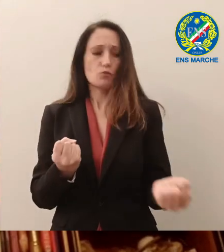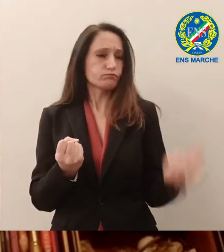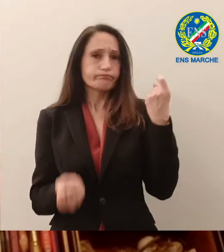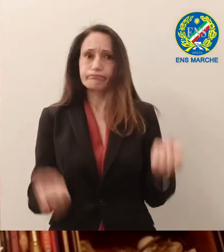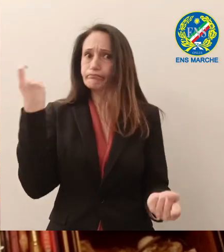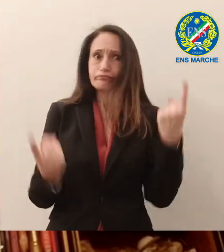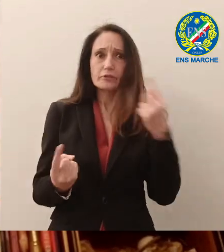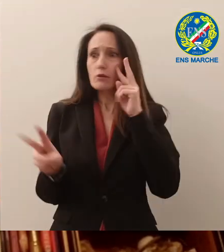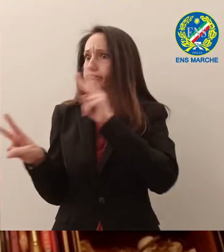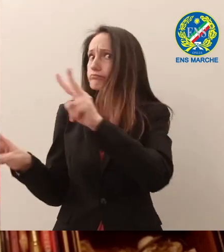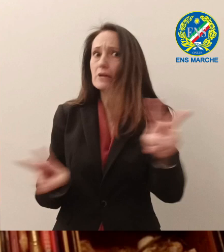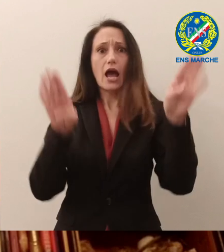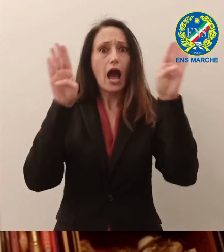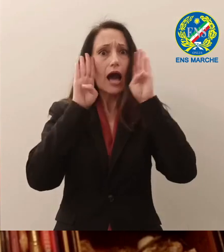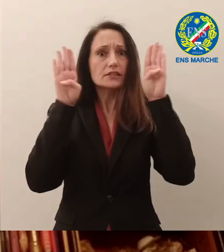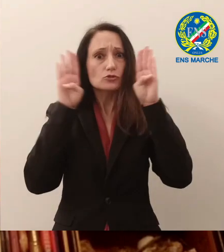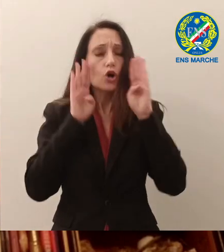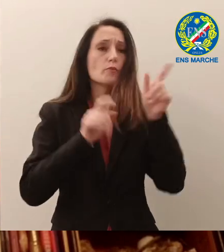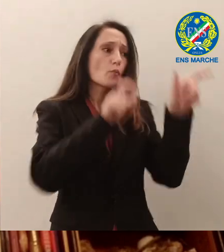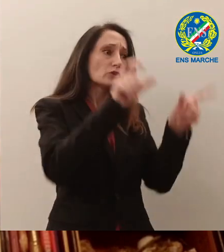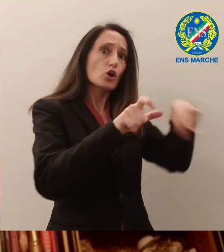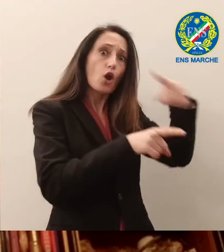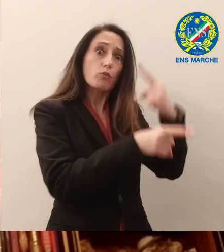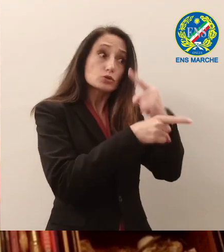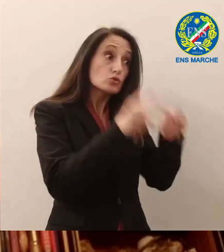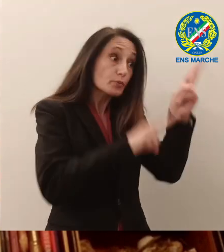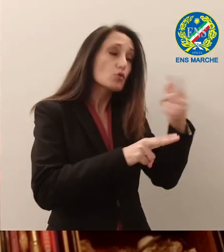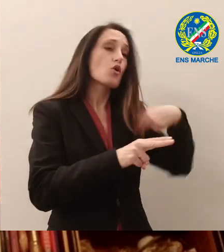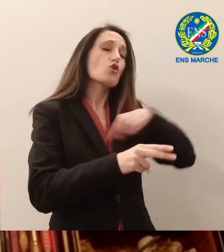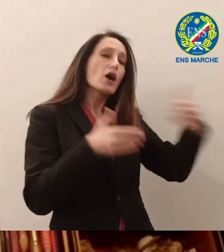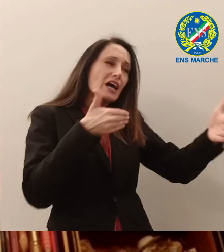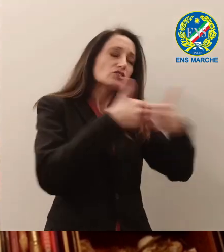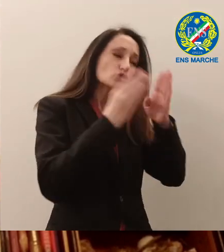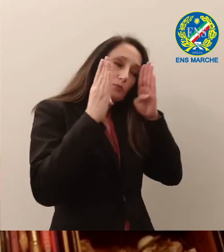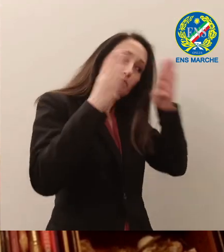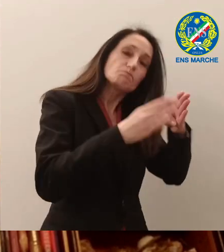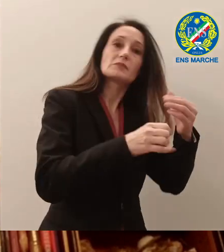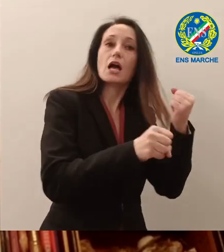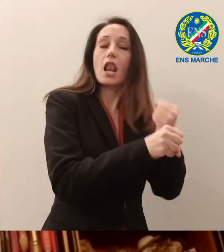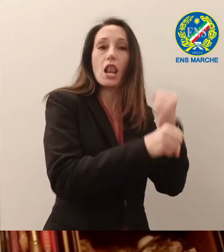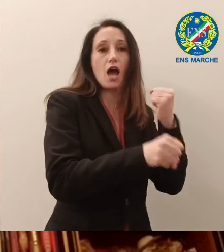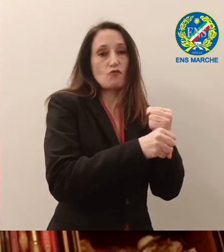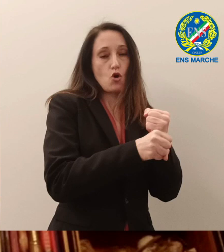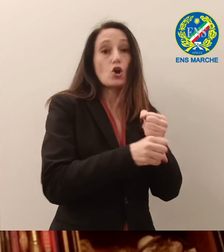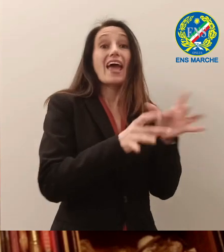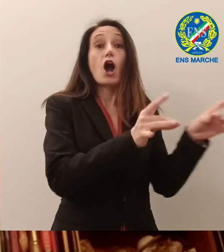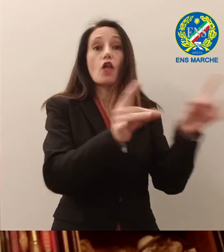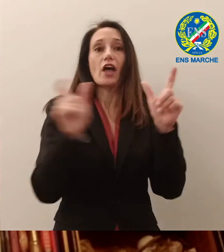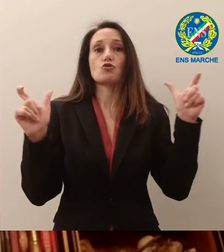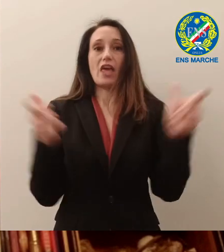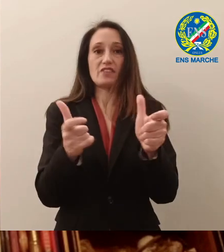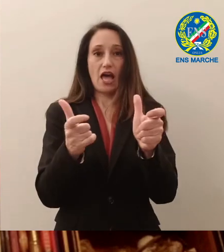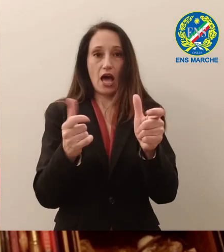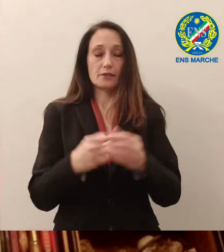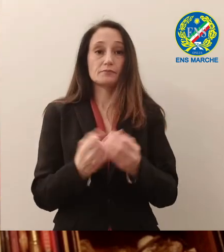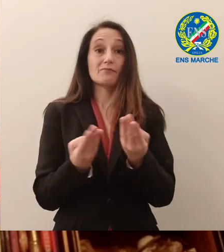chi ha più bisogno, l'impegno di ognuno nel limitare il contagio, anche la quarantena è uno strumento per fare questo. Quindi continuiamo a